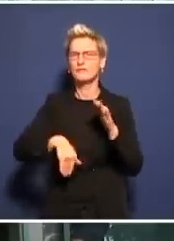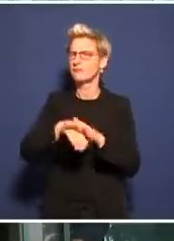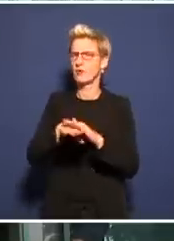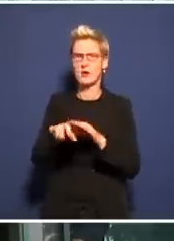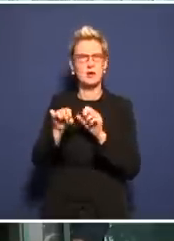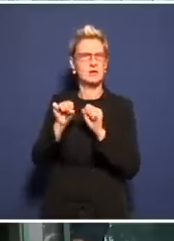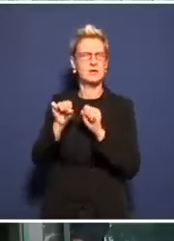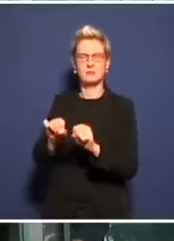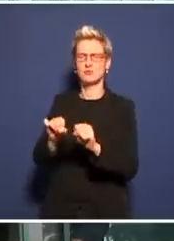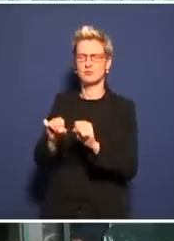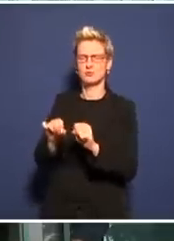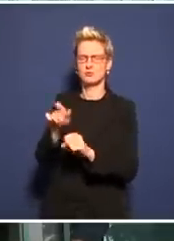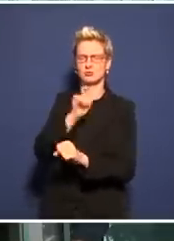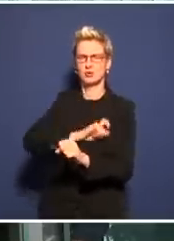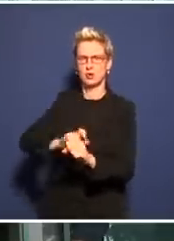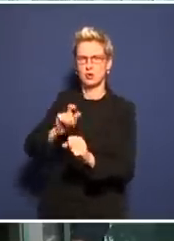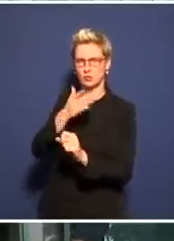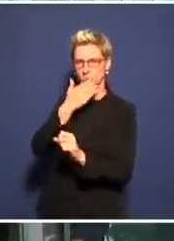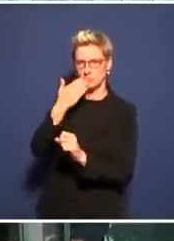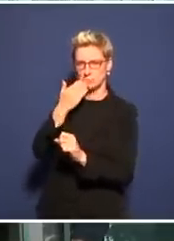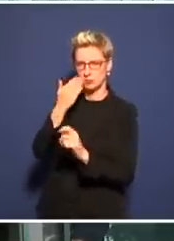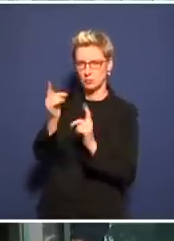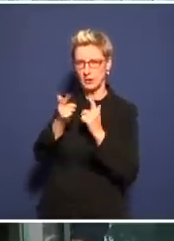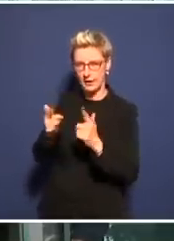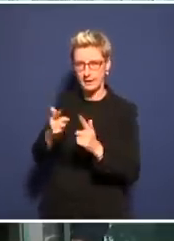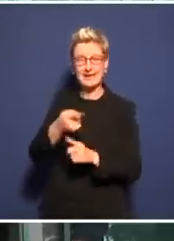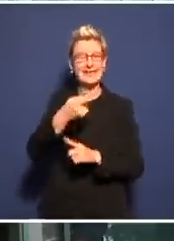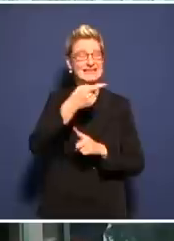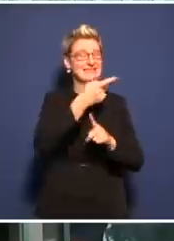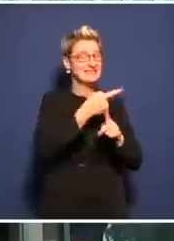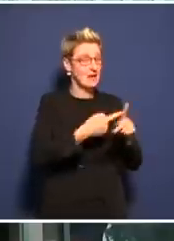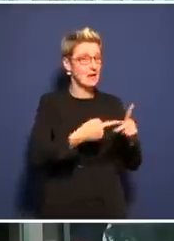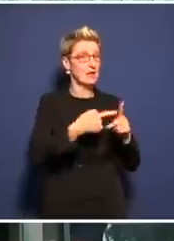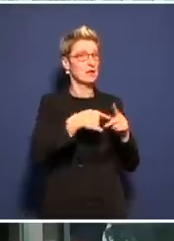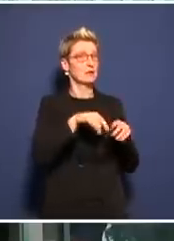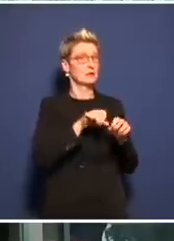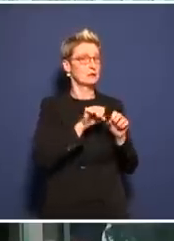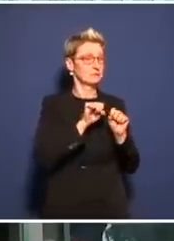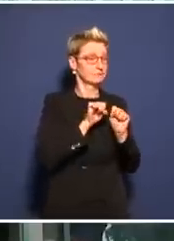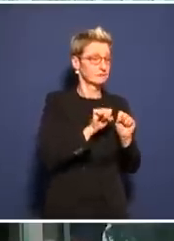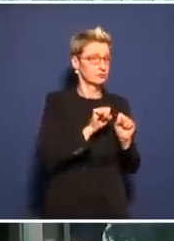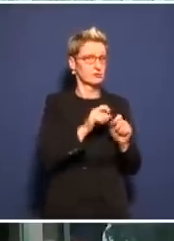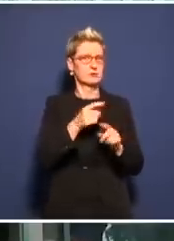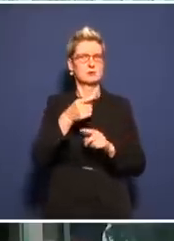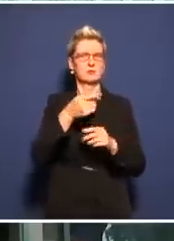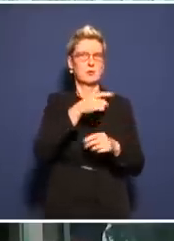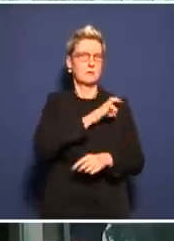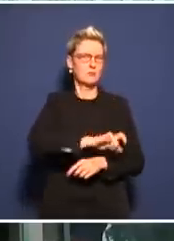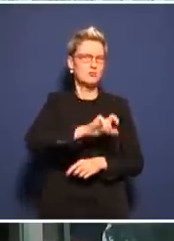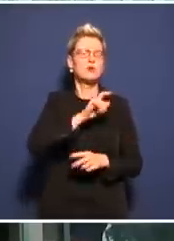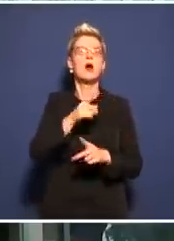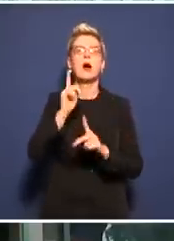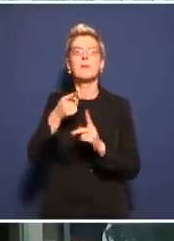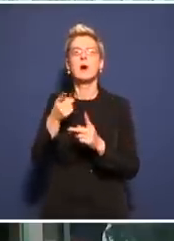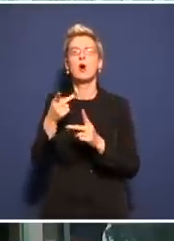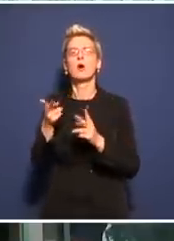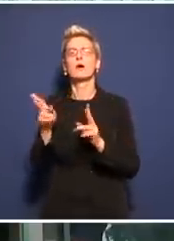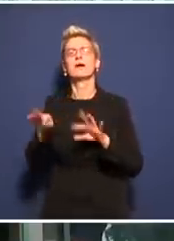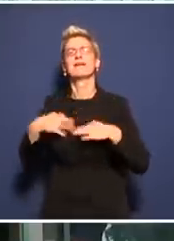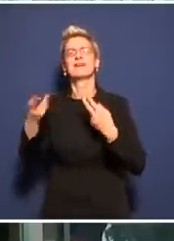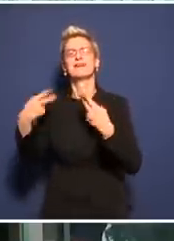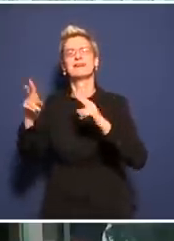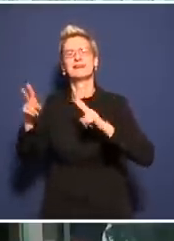Teilimmunisierung, also unvollständig Geimpfte, aber auch den Status Genesen. Mit welcher medizinischen Begründung setzen Sie Genesung mit